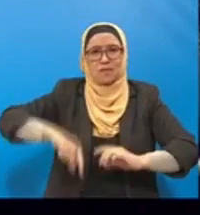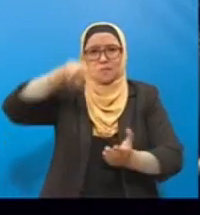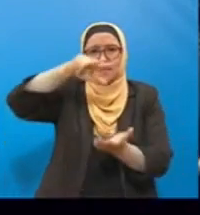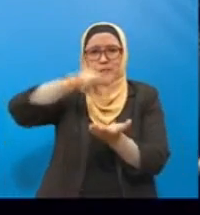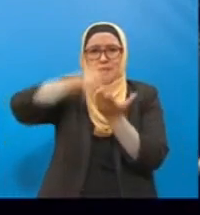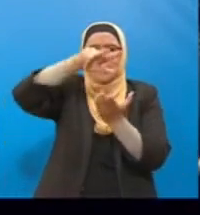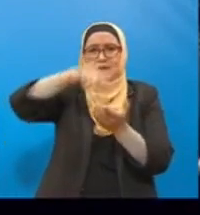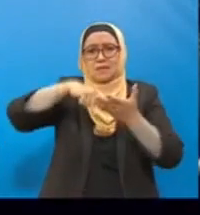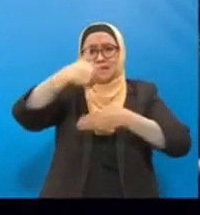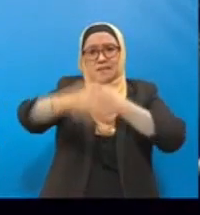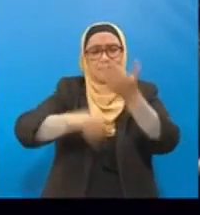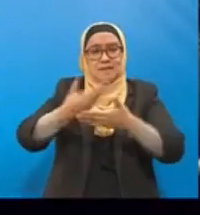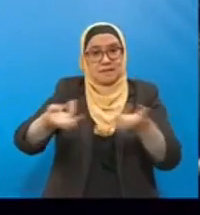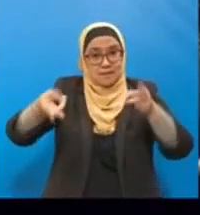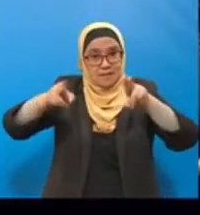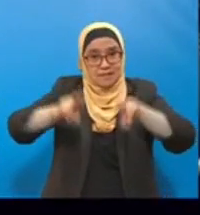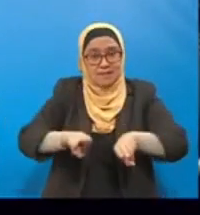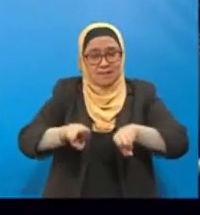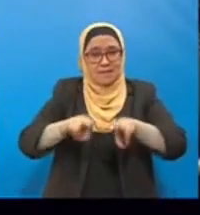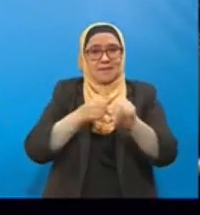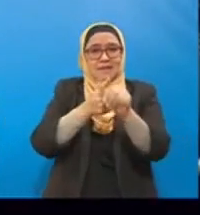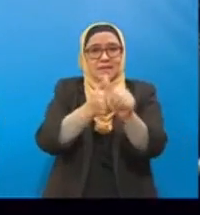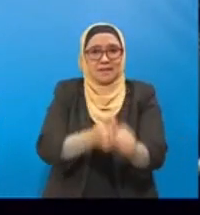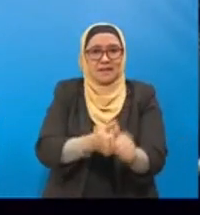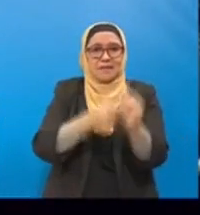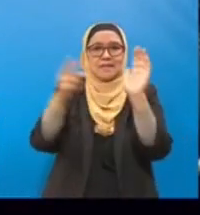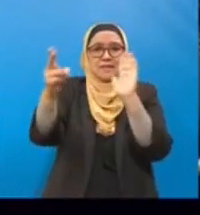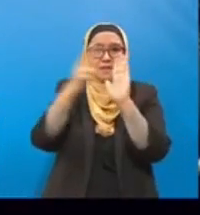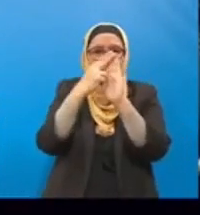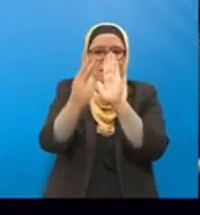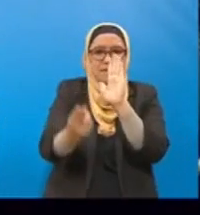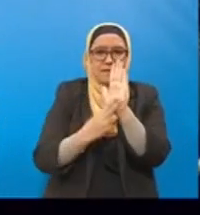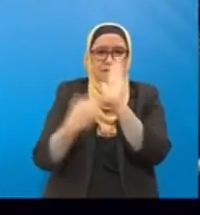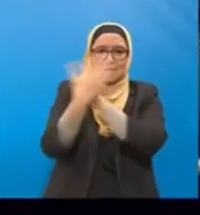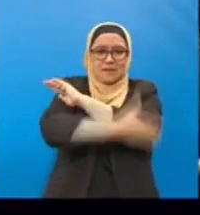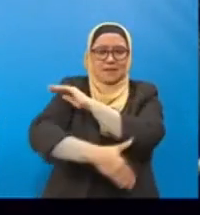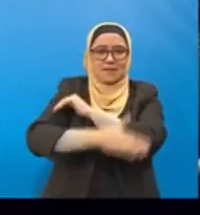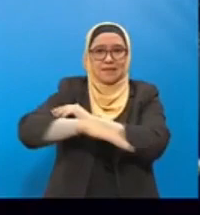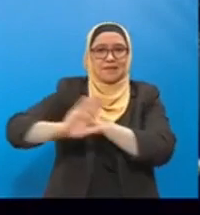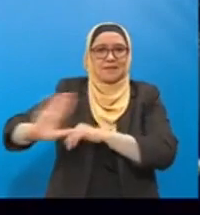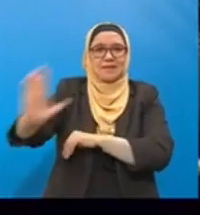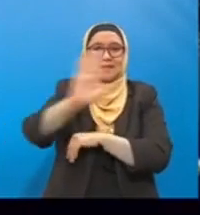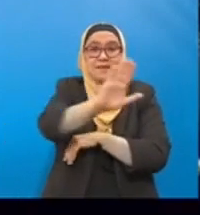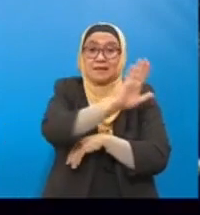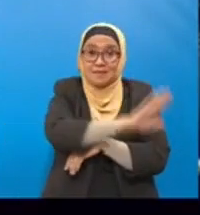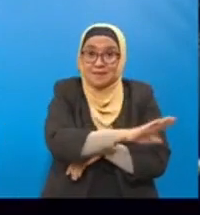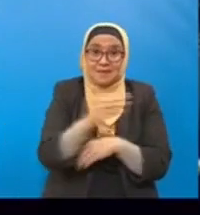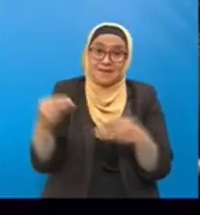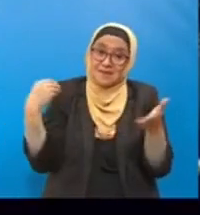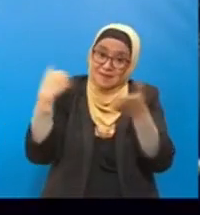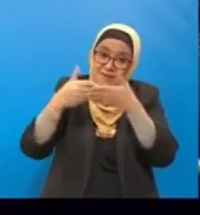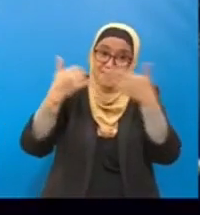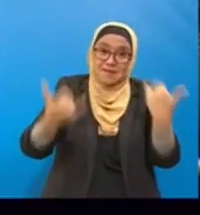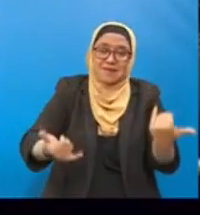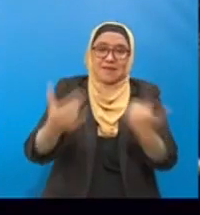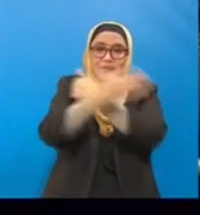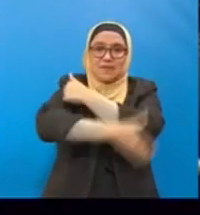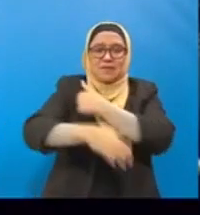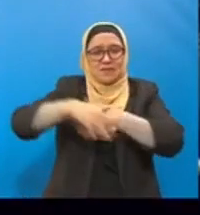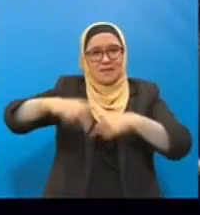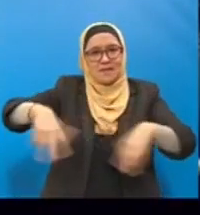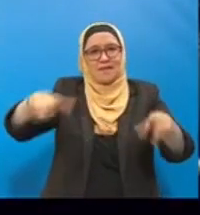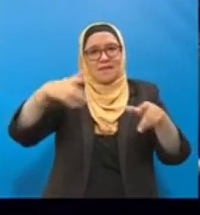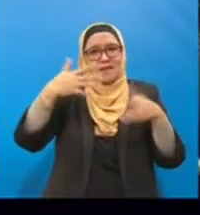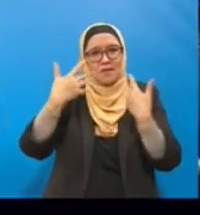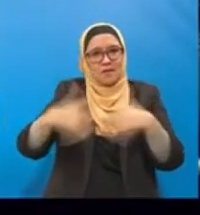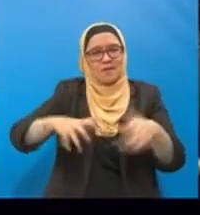Environmental Impact Assessment Study, Social Impact Assessment, Utility Mapping, Building Information Modeling dan juga